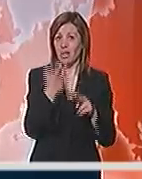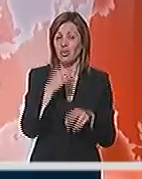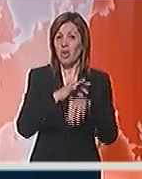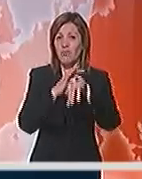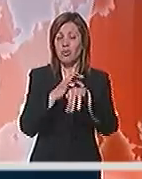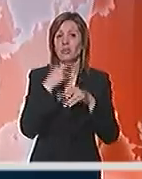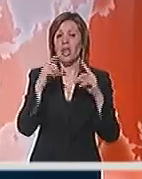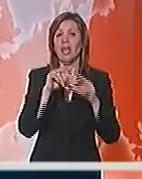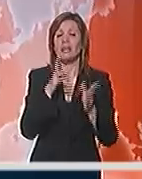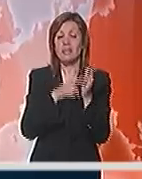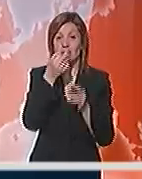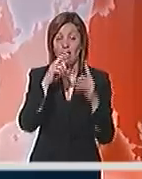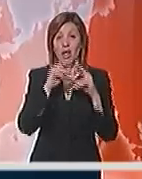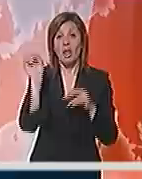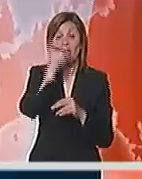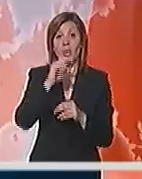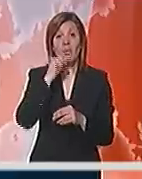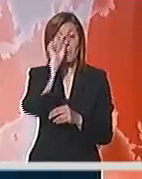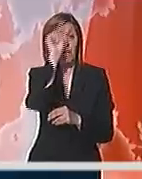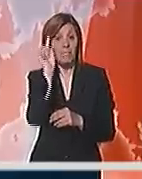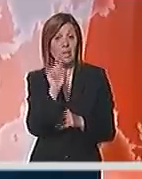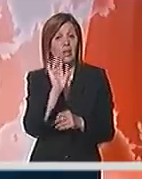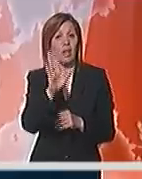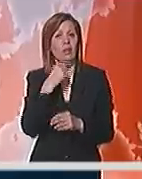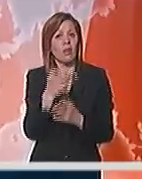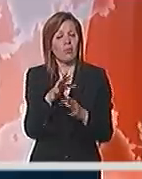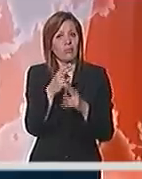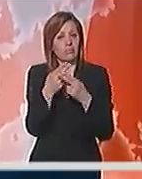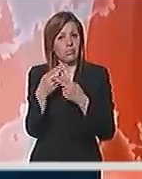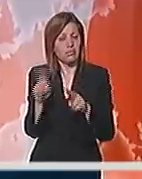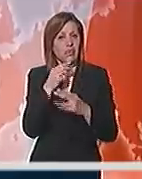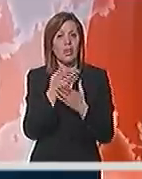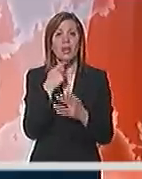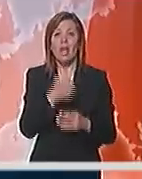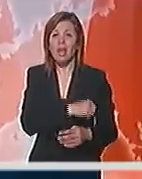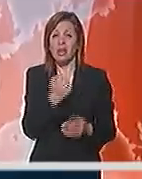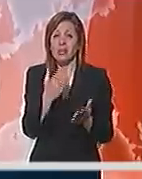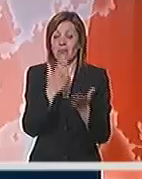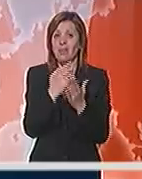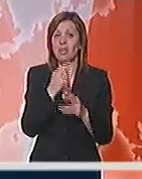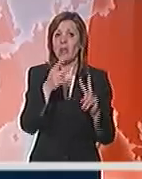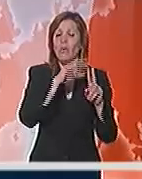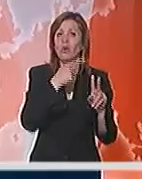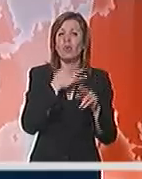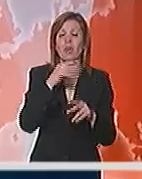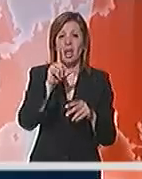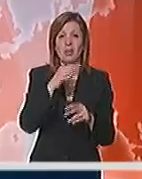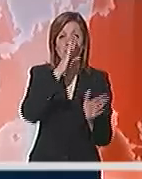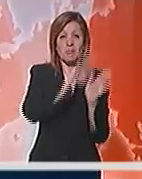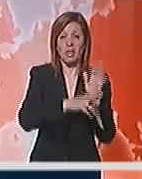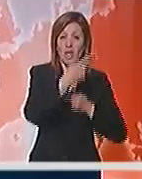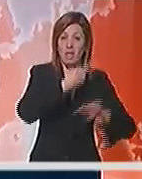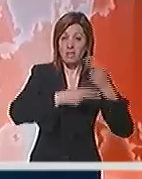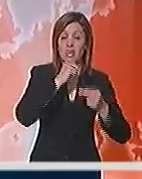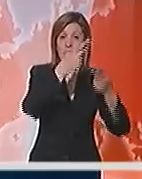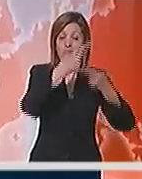vodećih agencija, ali se u Evropi postavlja pitanje njihove nezavisnosti. Kriza se već prelila na Portugal, gde se smanjenje izvoza